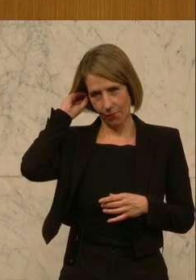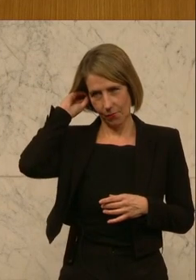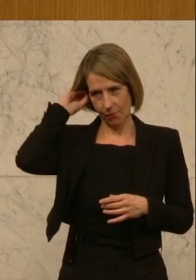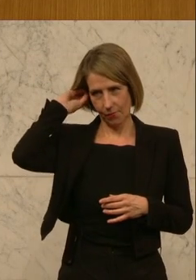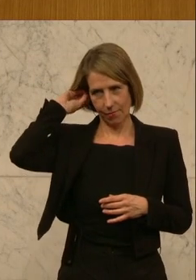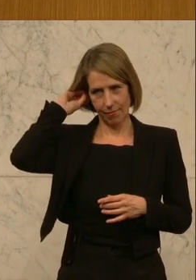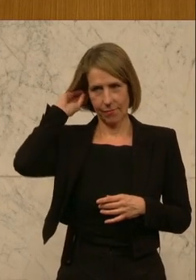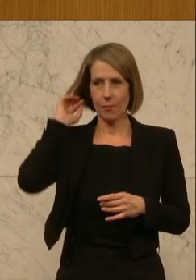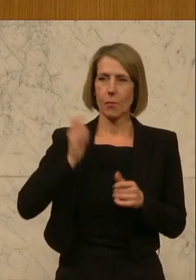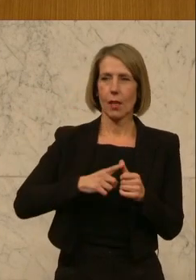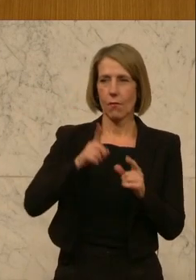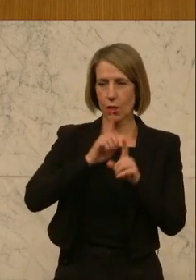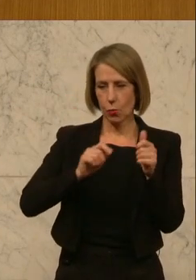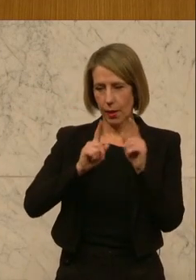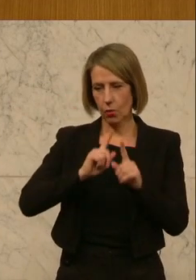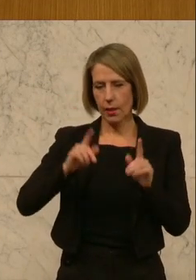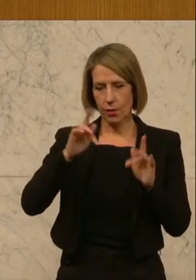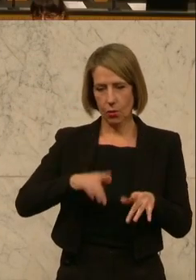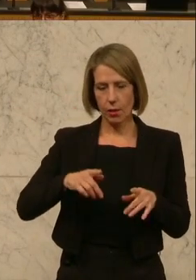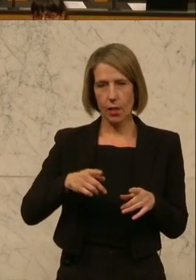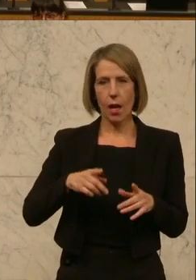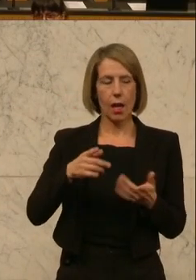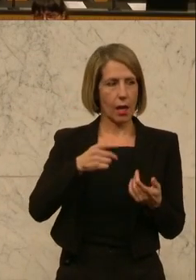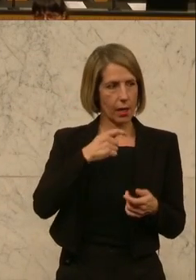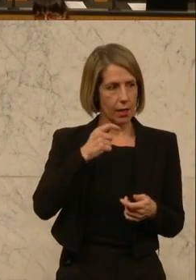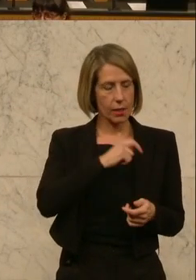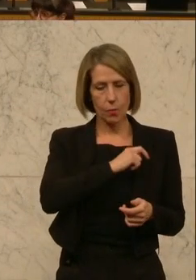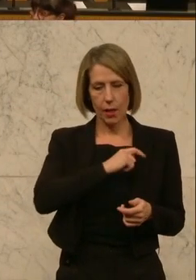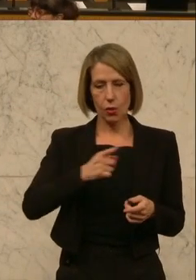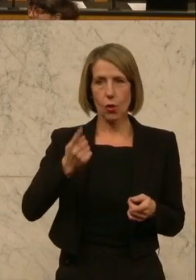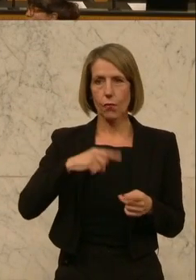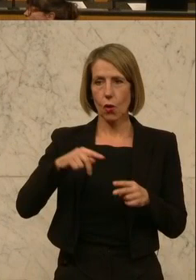eigenmächtig von einem Direktor der österreichischen Nationalbank, bitte sehr?